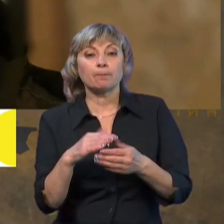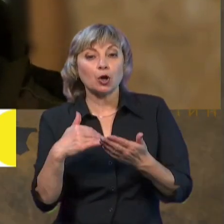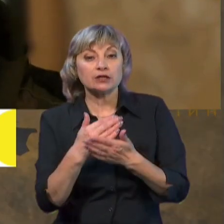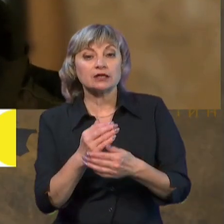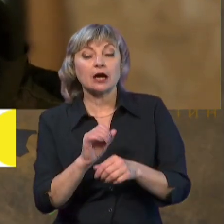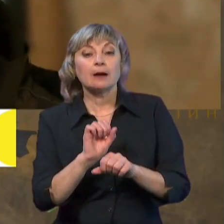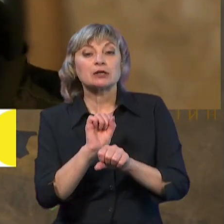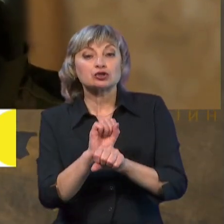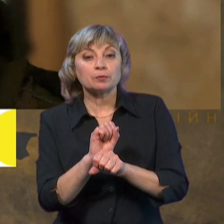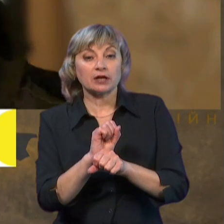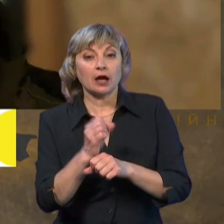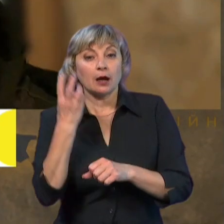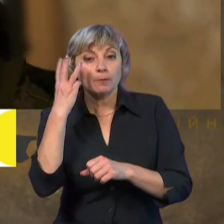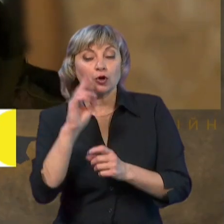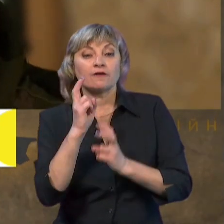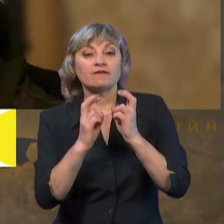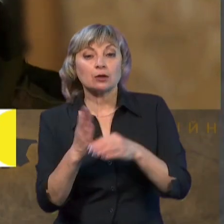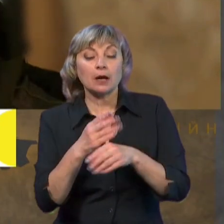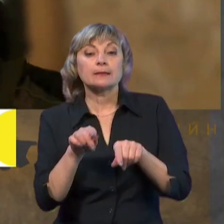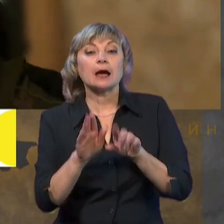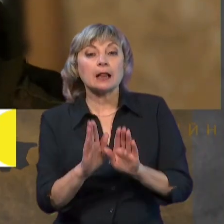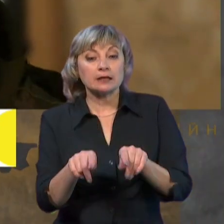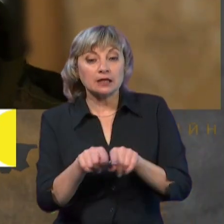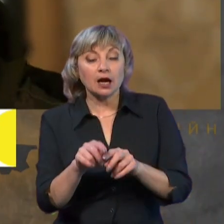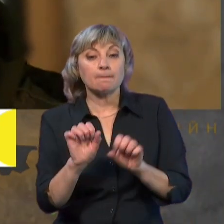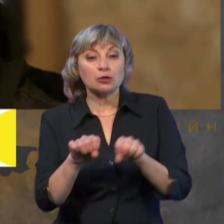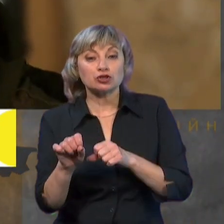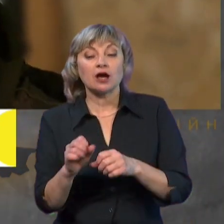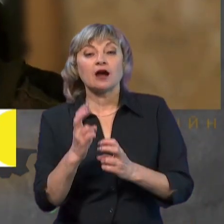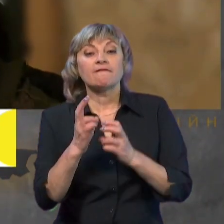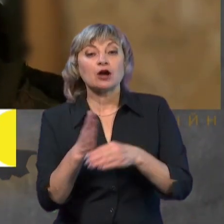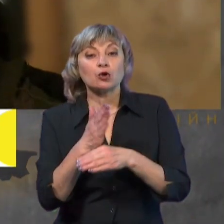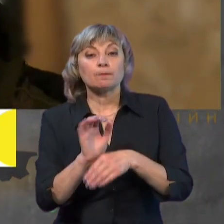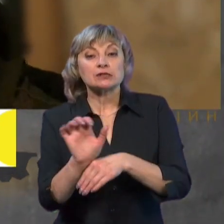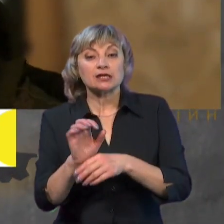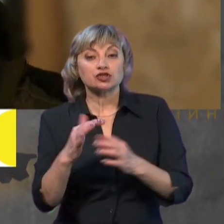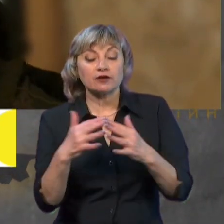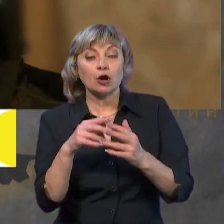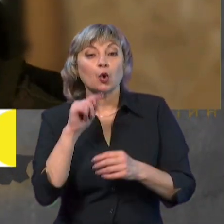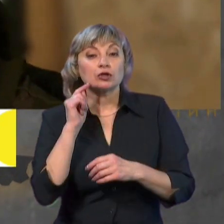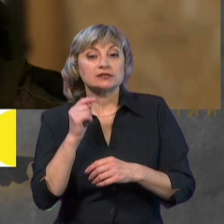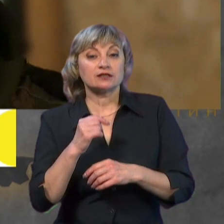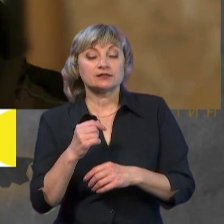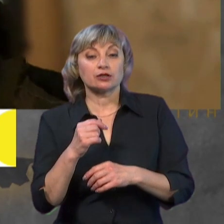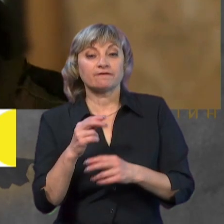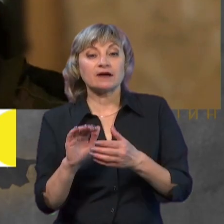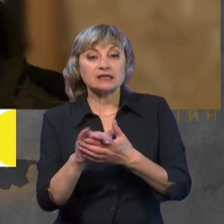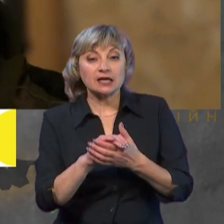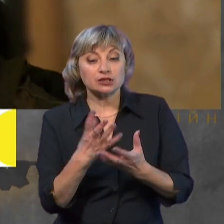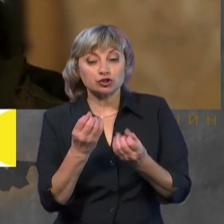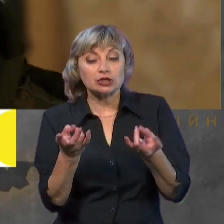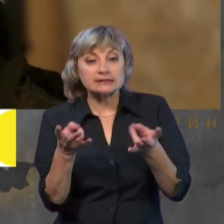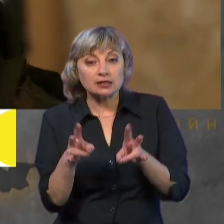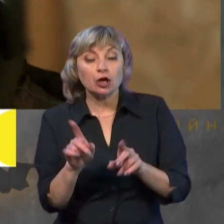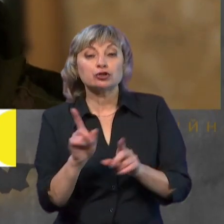модернізації виробництва, але така можливість виготовлювати постачу артенофронт в Російській Федерації ще залишається. Що